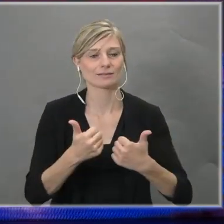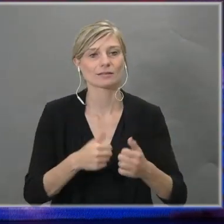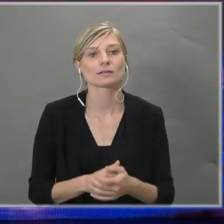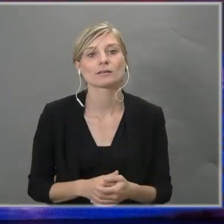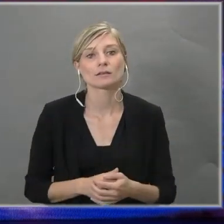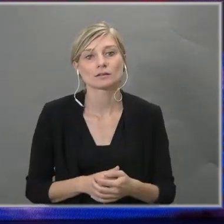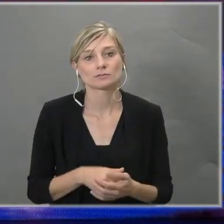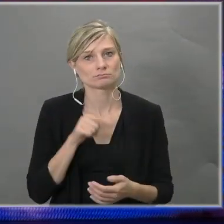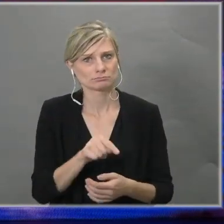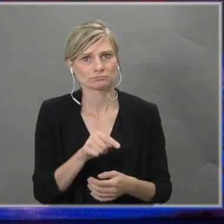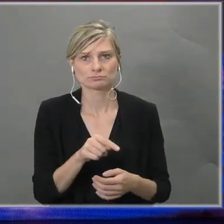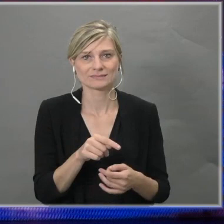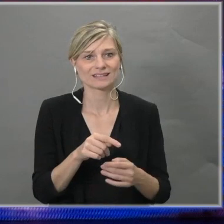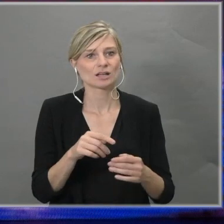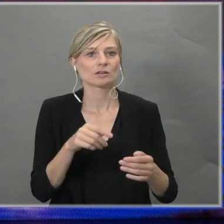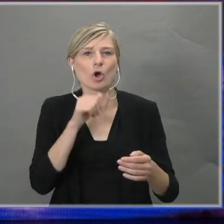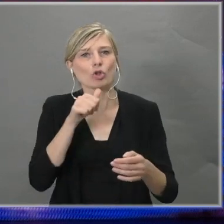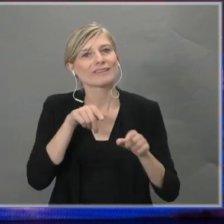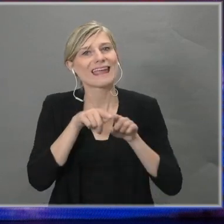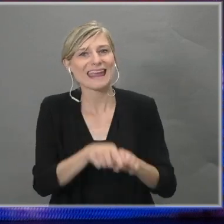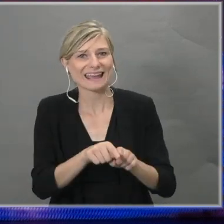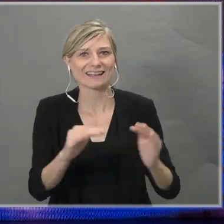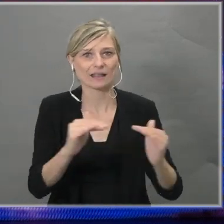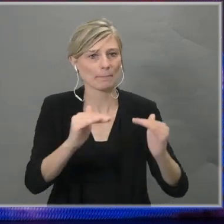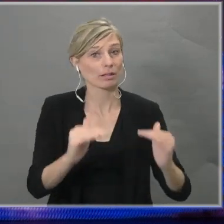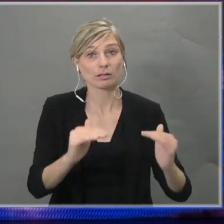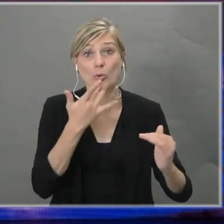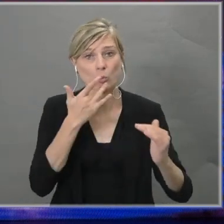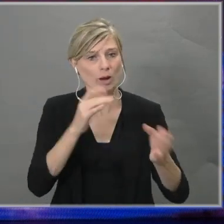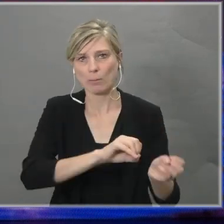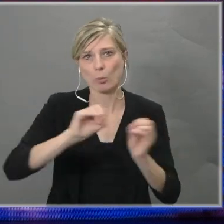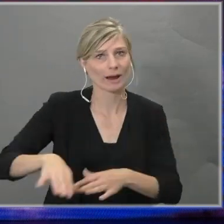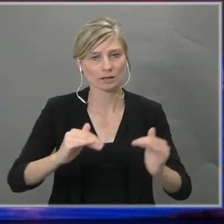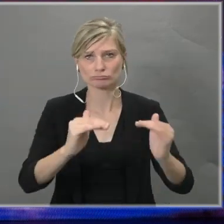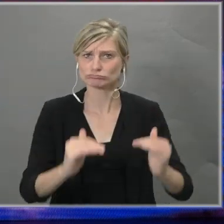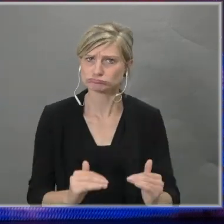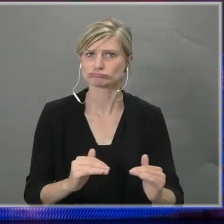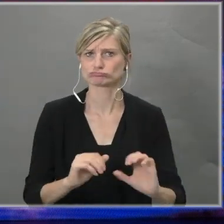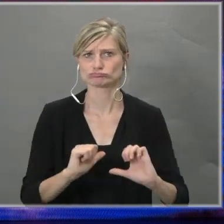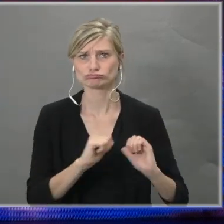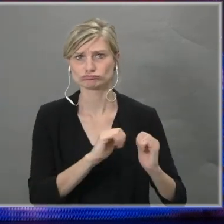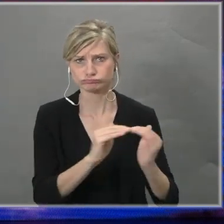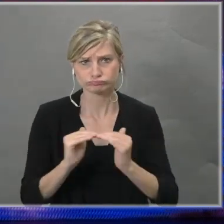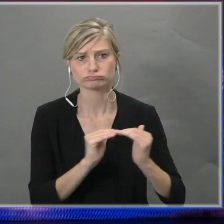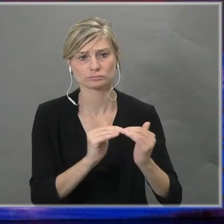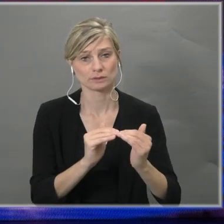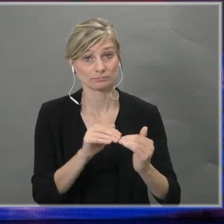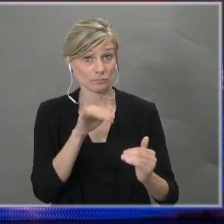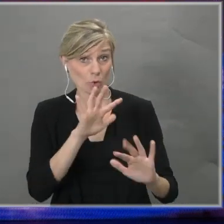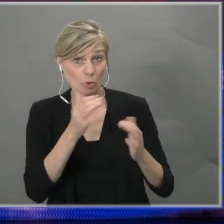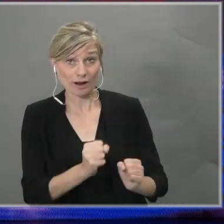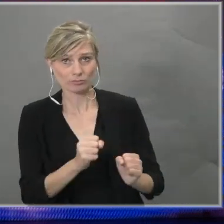Het hoort oneerlijke drempels, op een pragmatische wijze weg te werken en daarbij onder andere gebruik te maken van technologie.